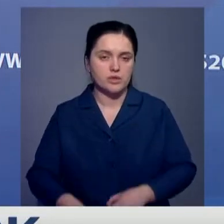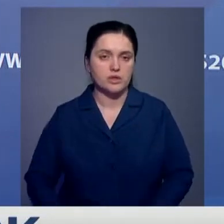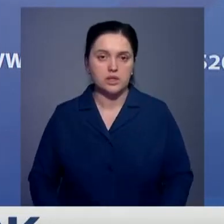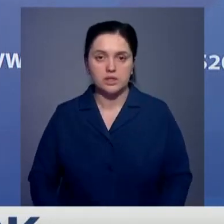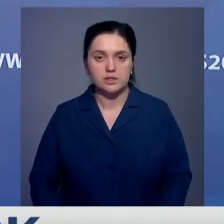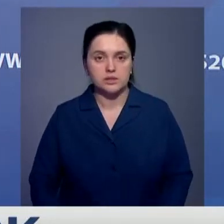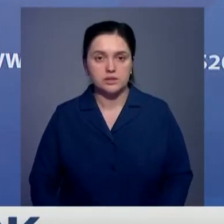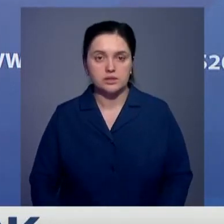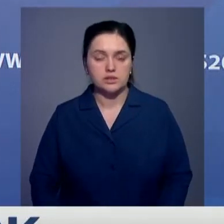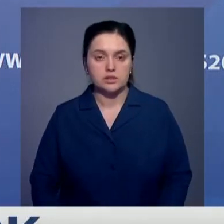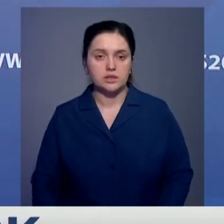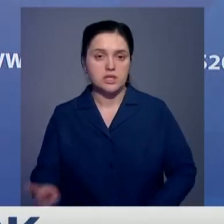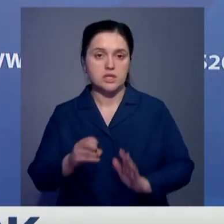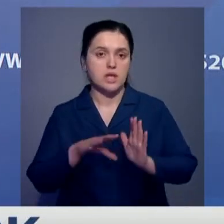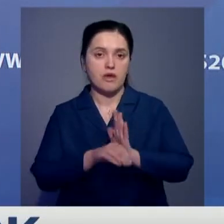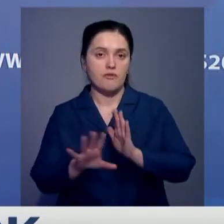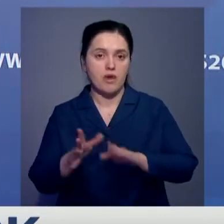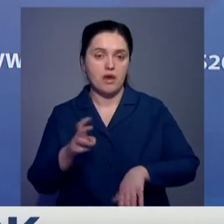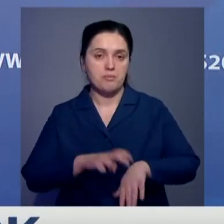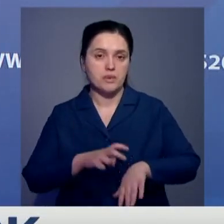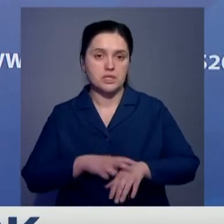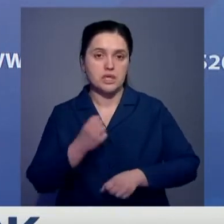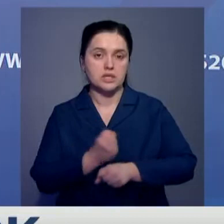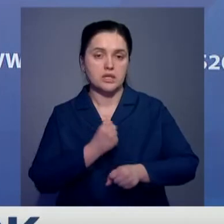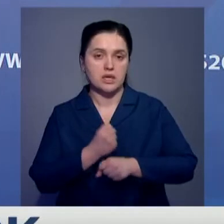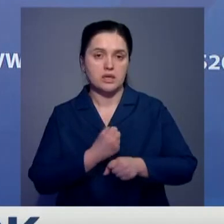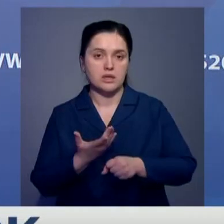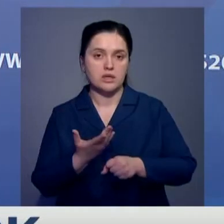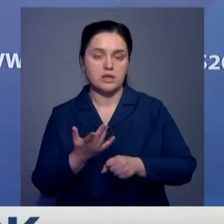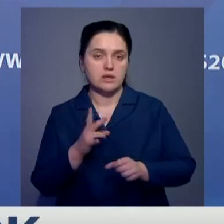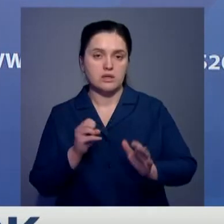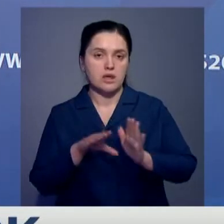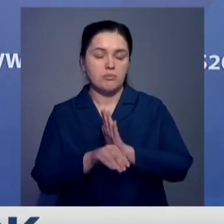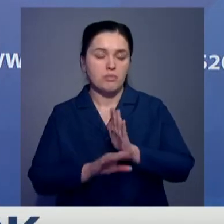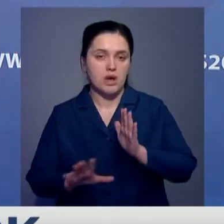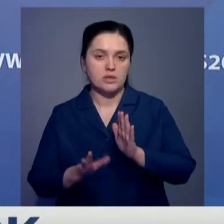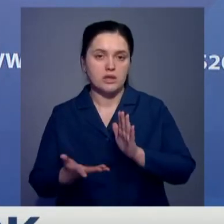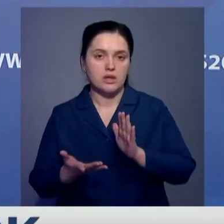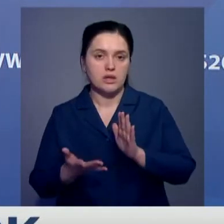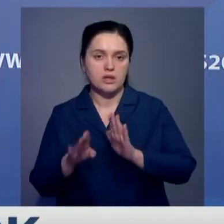Ведь данный вид продукции не является медицинским изделием и не подпадает под действие техрегламента.